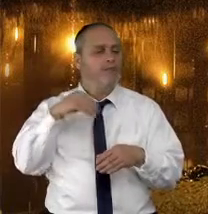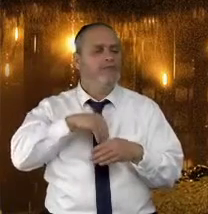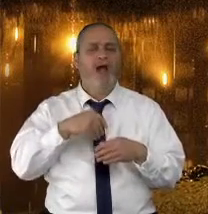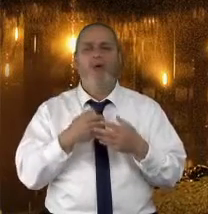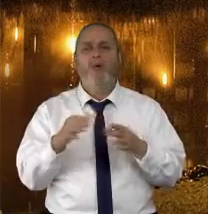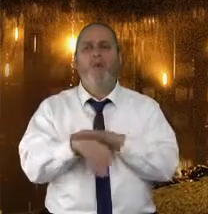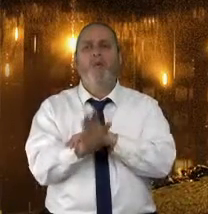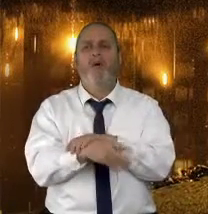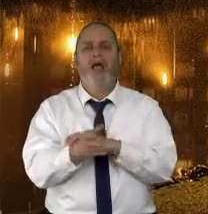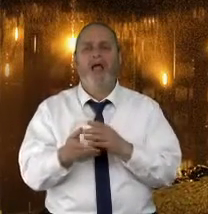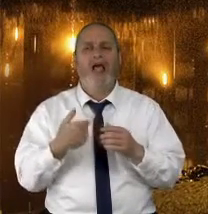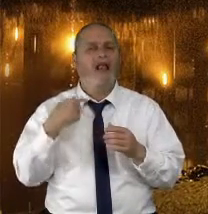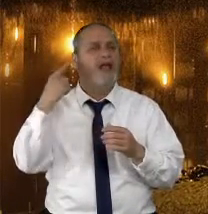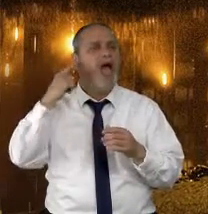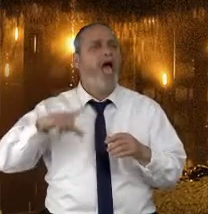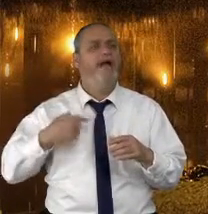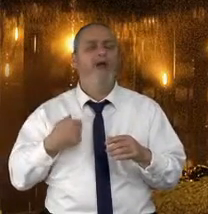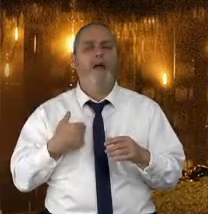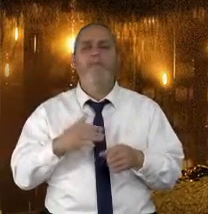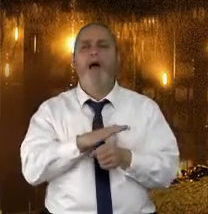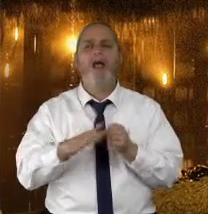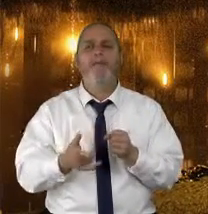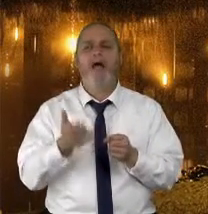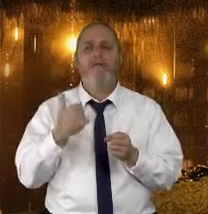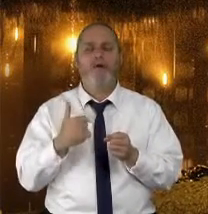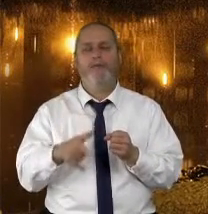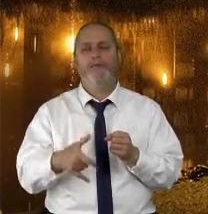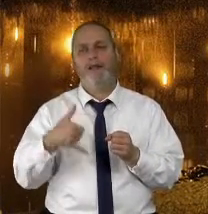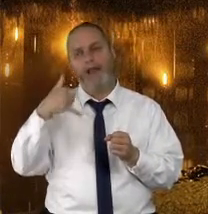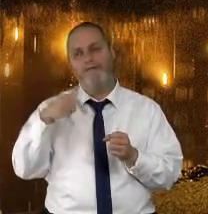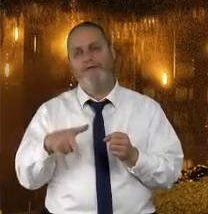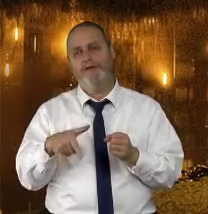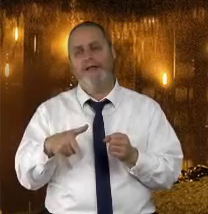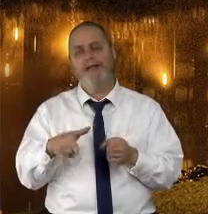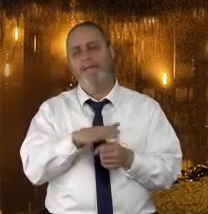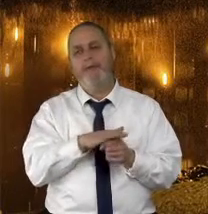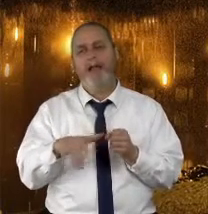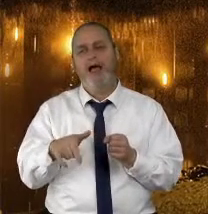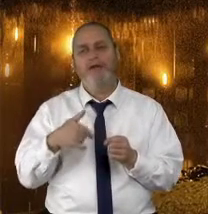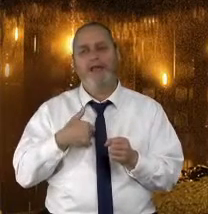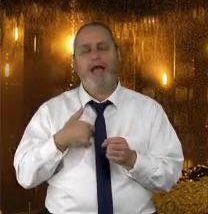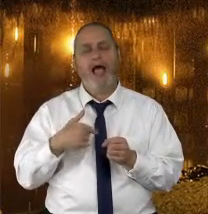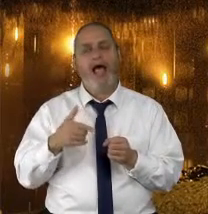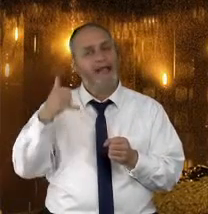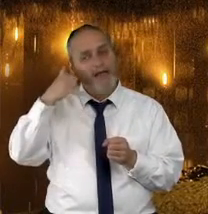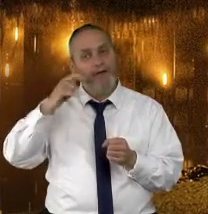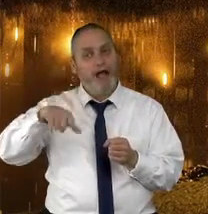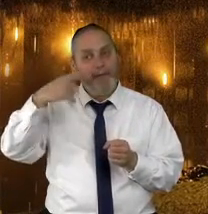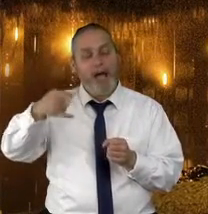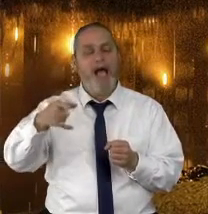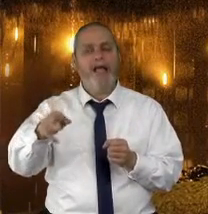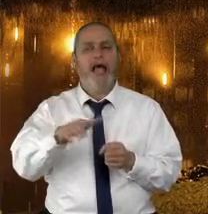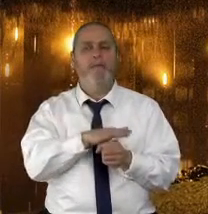תחושת חוסר משמעות. הם מתמלאים מהתחושה ששיחת הטלפון הבאה היא השיחה